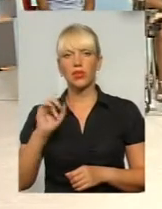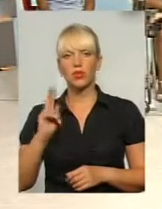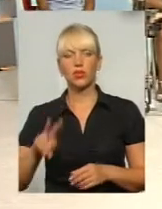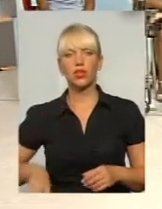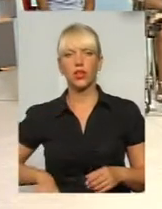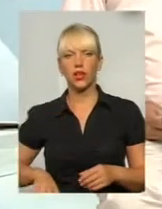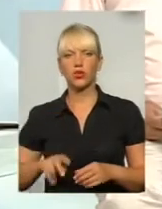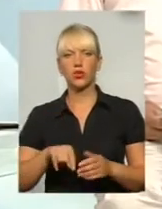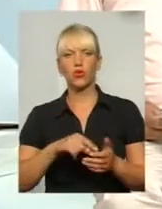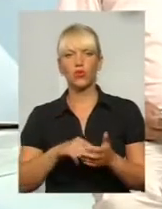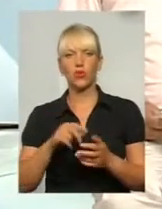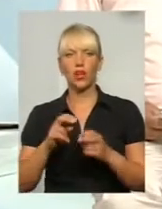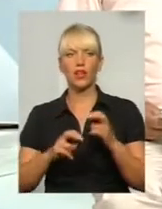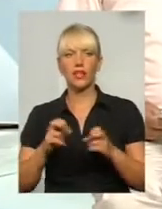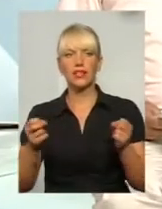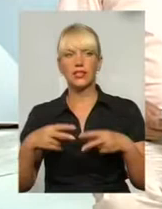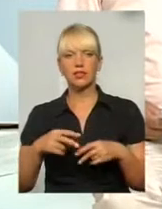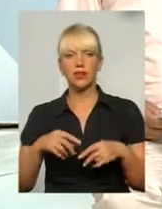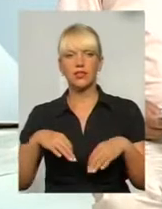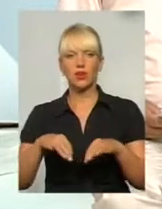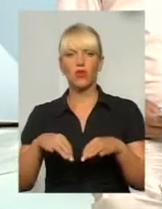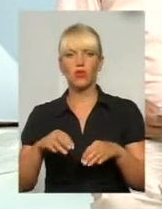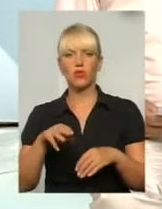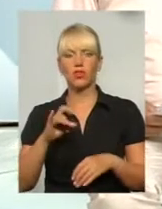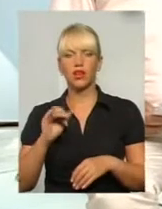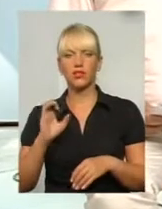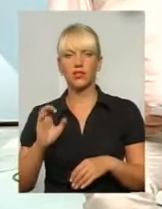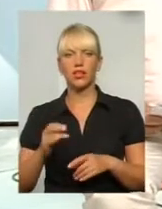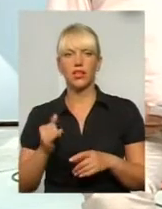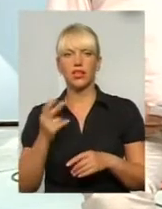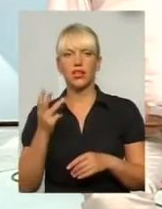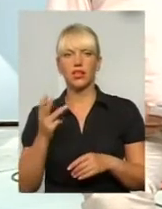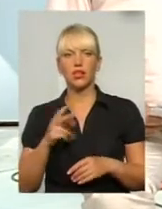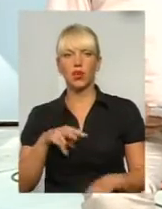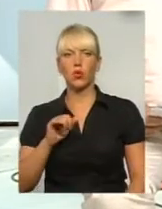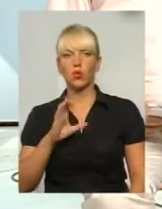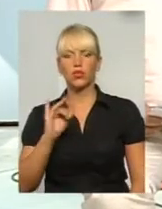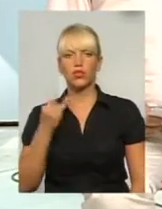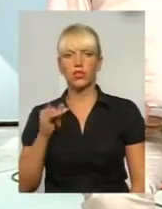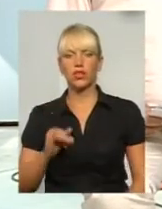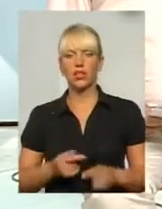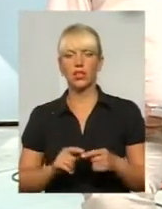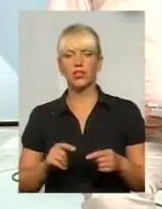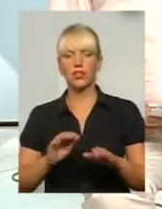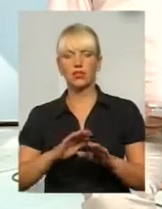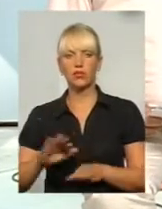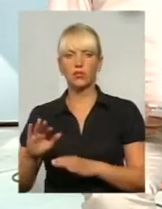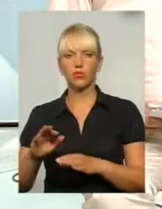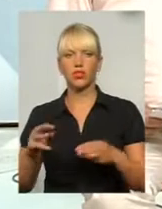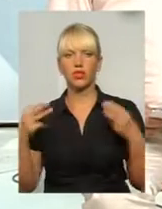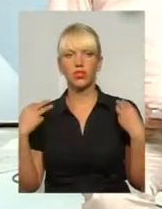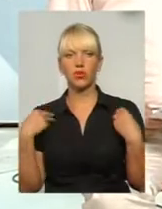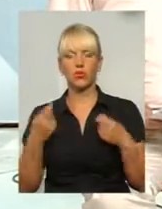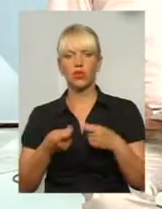комунального підприємства «Спецкомунтранс». Доброго дня. Та Віталій Гурський, заступник начальника управління житлово-комунального